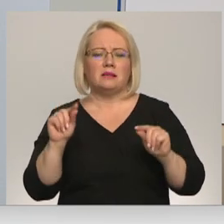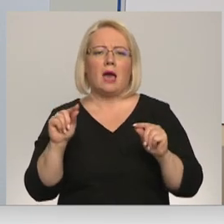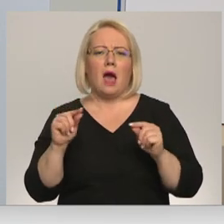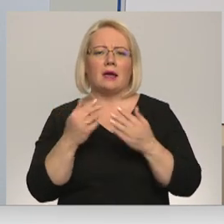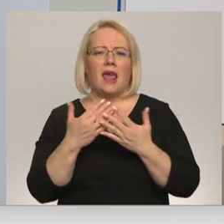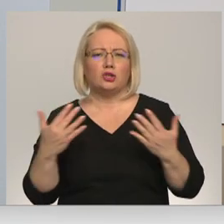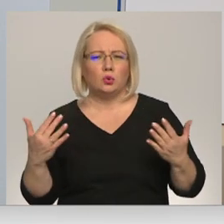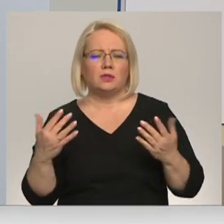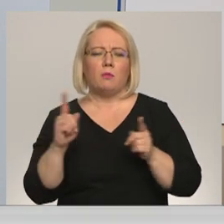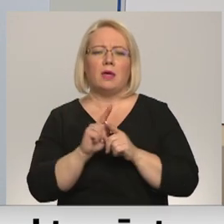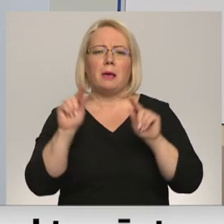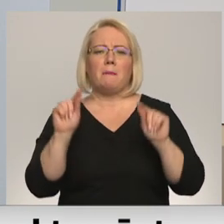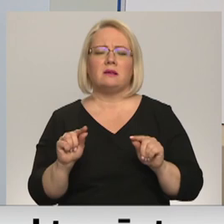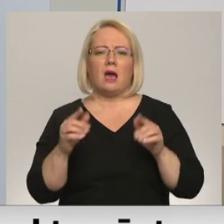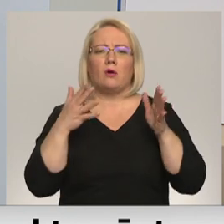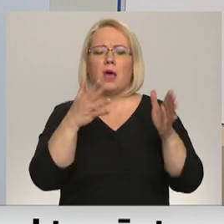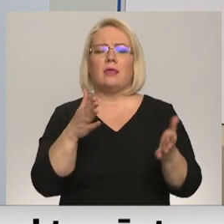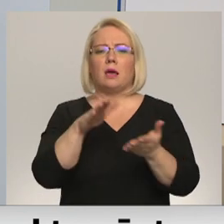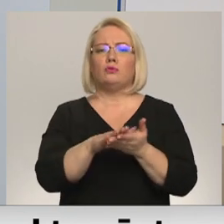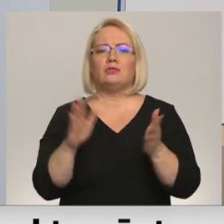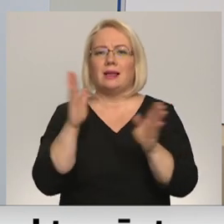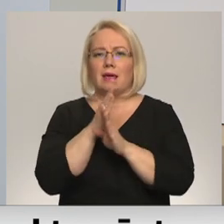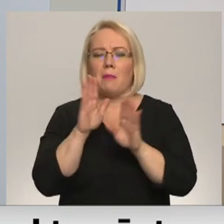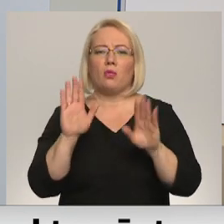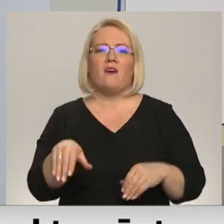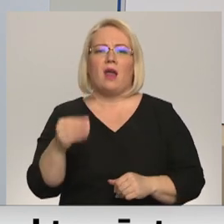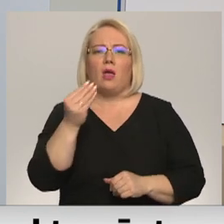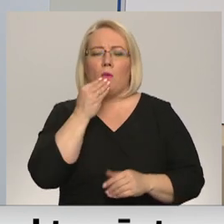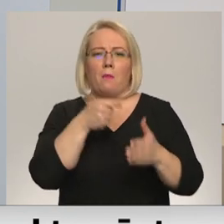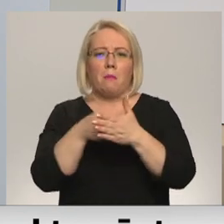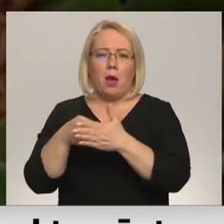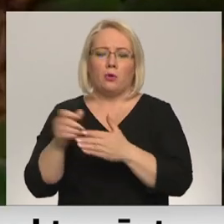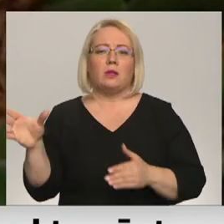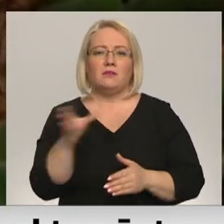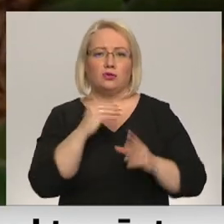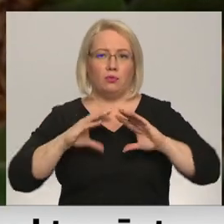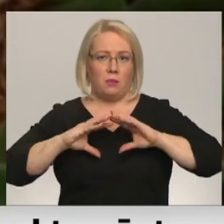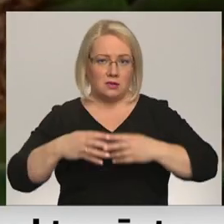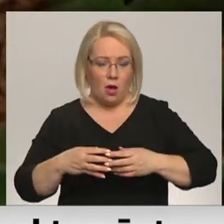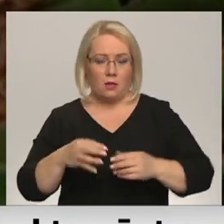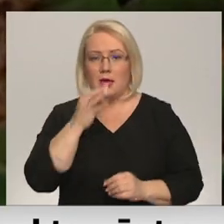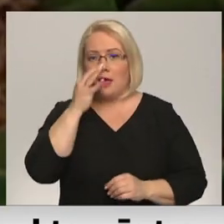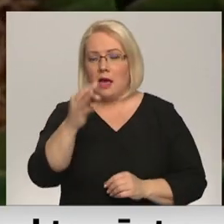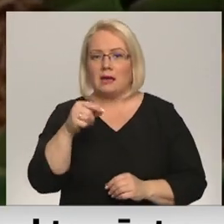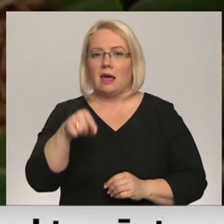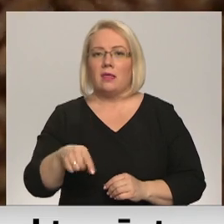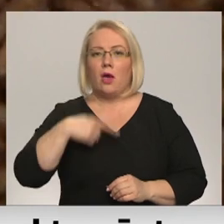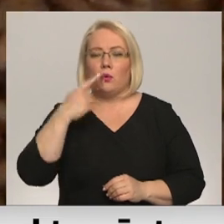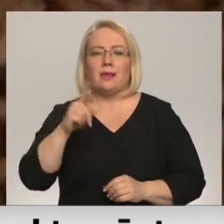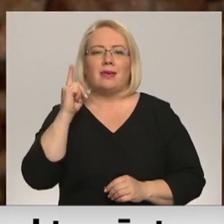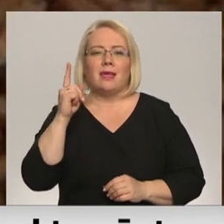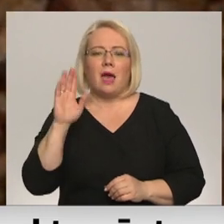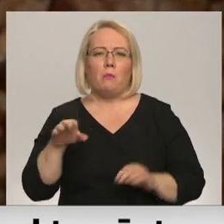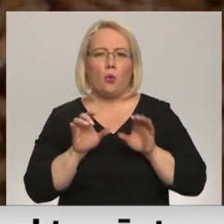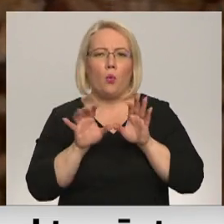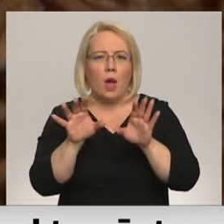un mazāk ietekimus klimatu mēs varētu pabarot visu pasaulu patiesībā. Jāpiemina, teruna ne tikai par kukaiņiem,